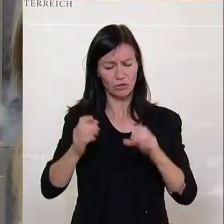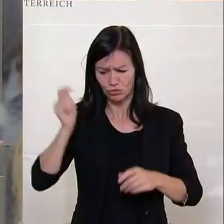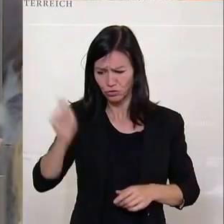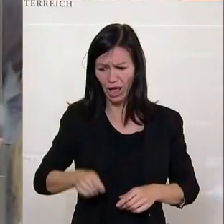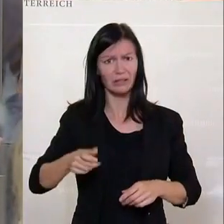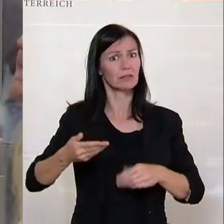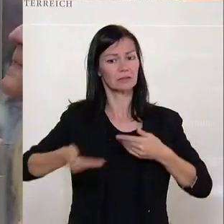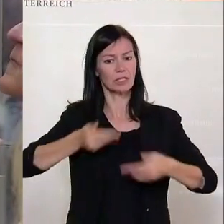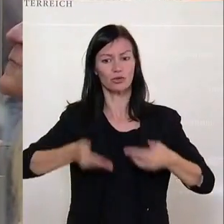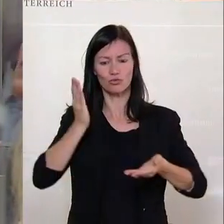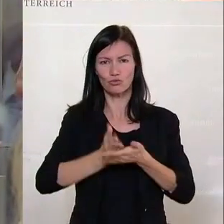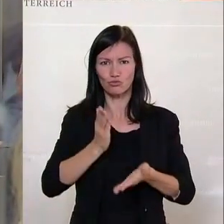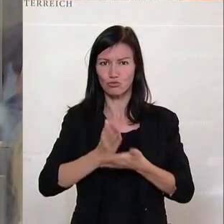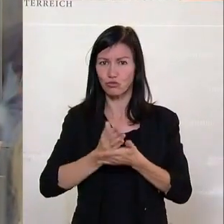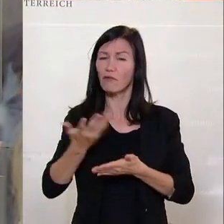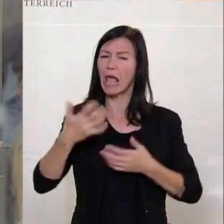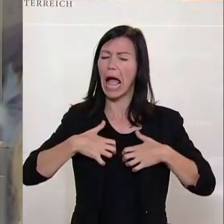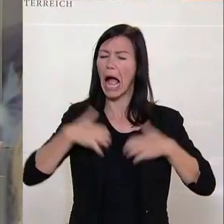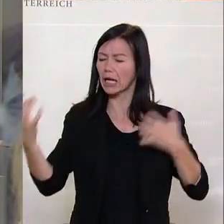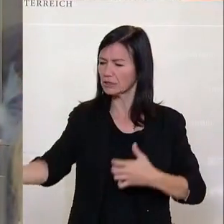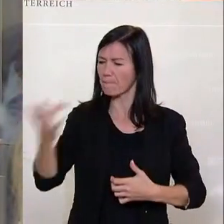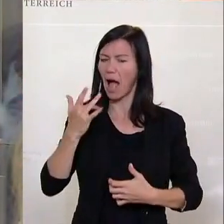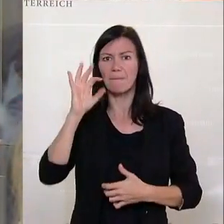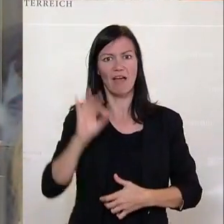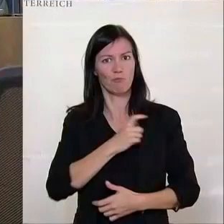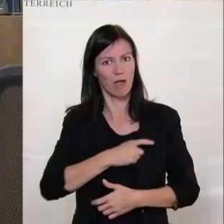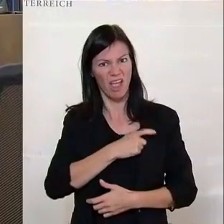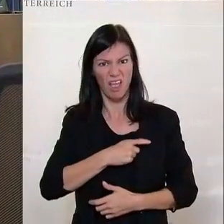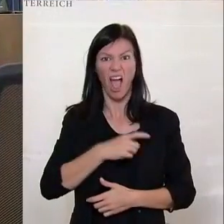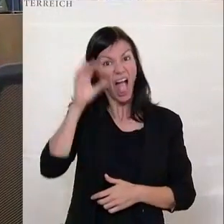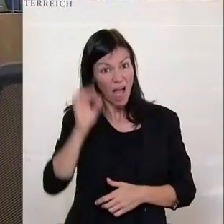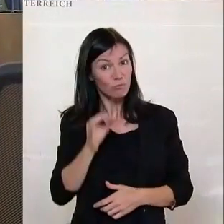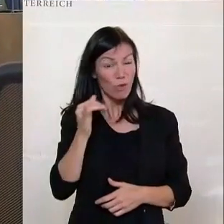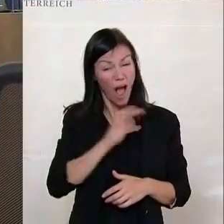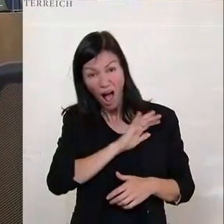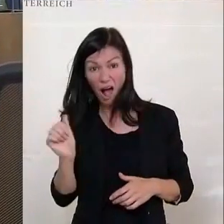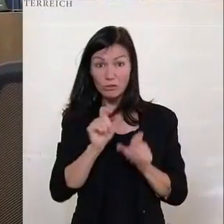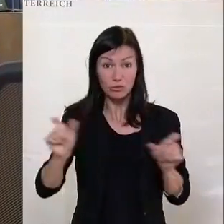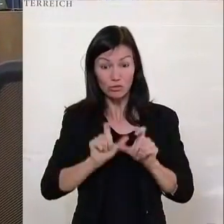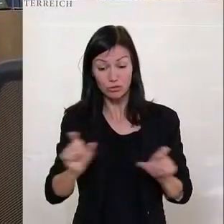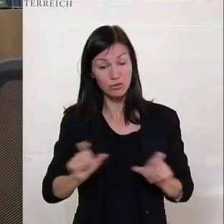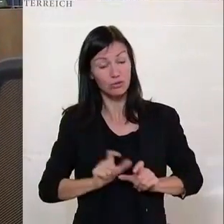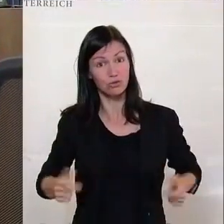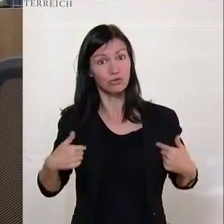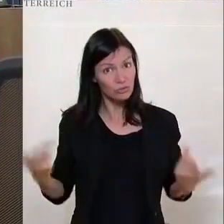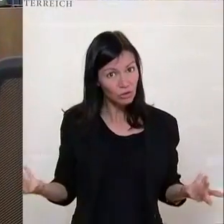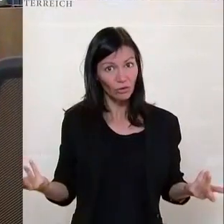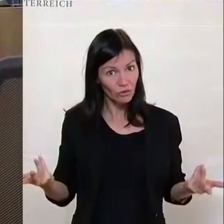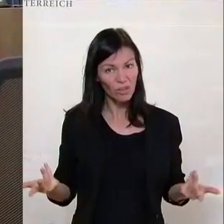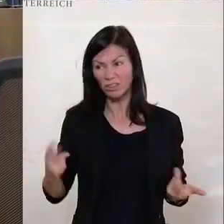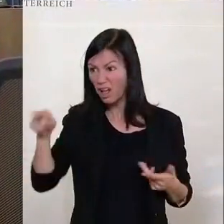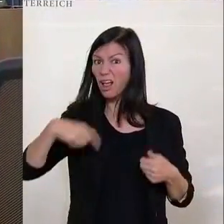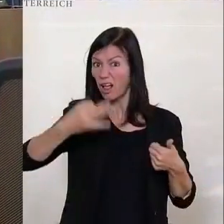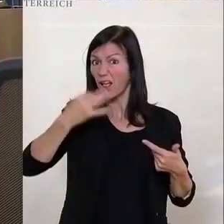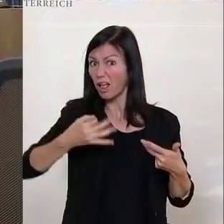gegenüber, also die Freiheitlichen sind an allem schuld, das ist ja ein Redner nach dem anderen und nachdem ich jetzt schon länger dabei